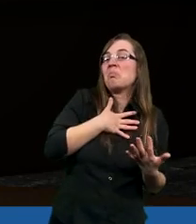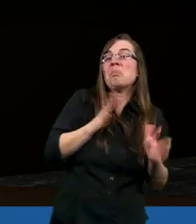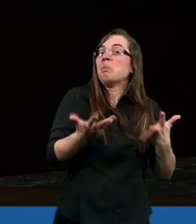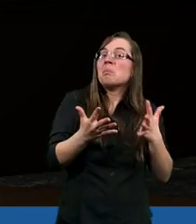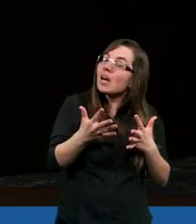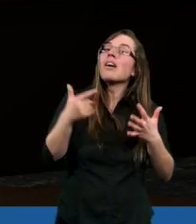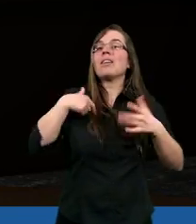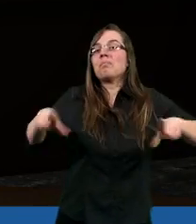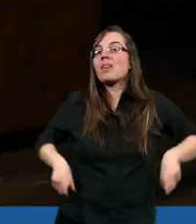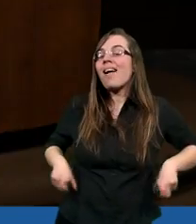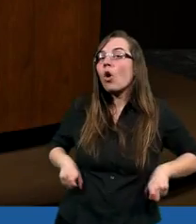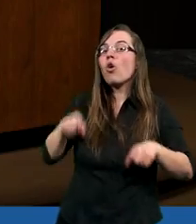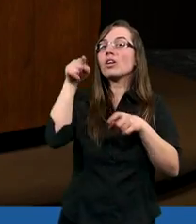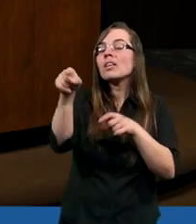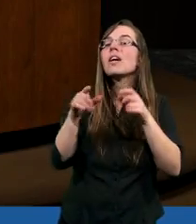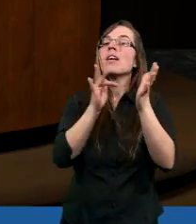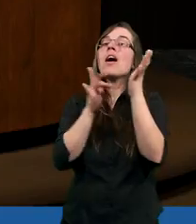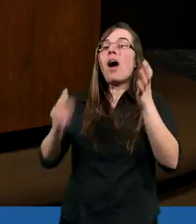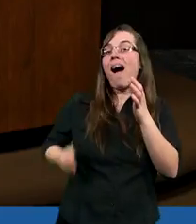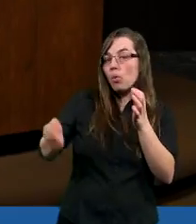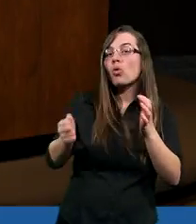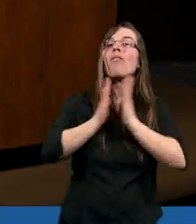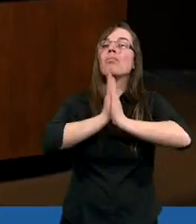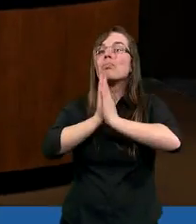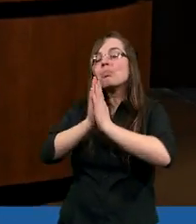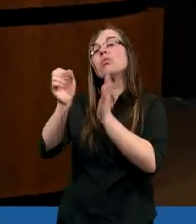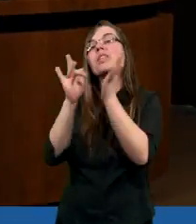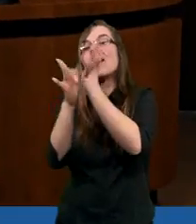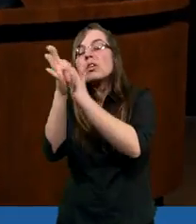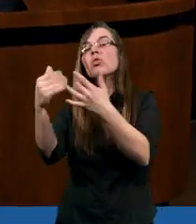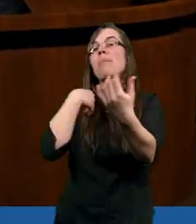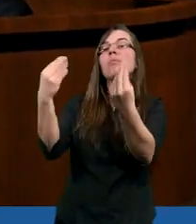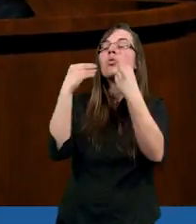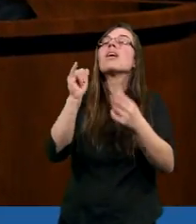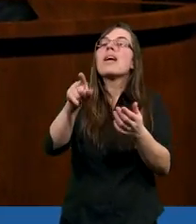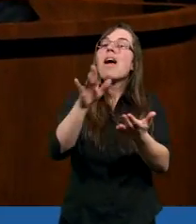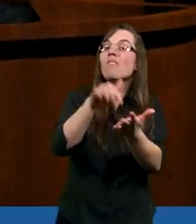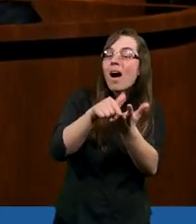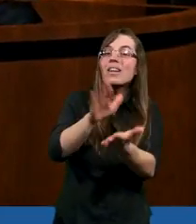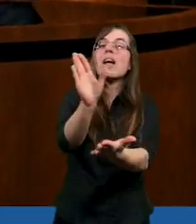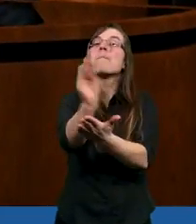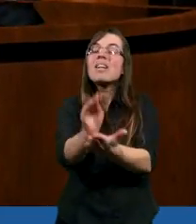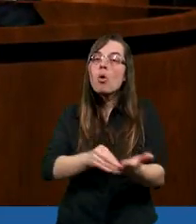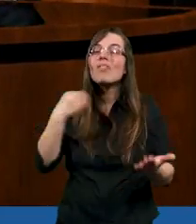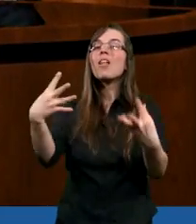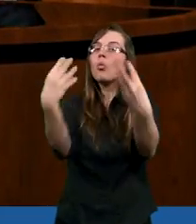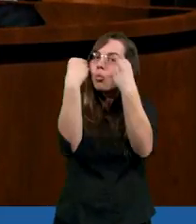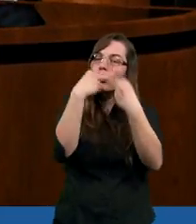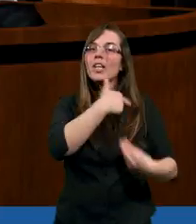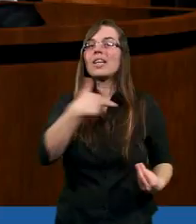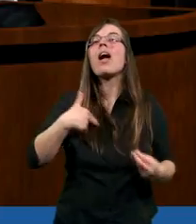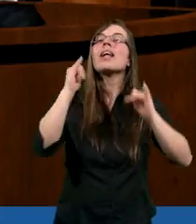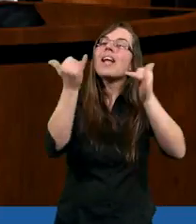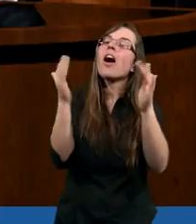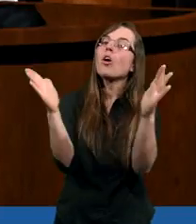pozazdrościli i o to, o to Jezusa poprosili. No i Biblia uczy nas, jak się modlić, są wskazówki